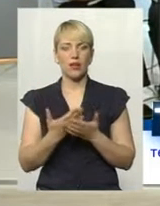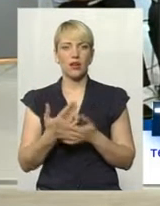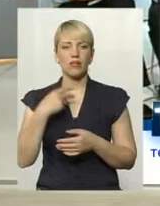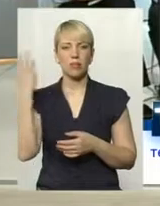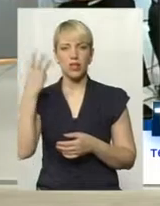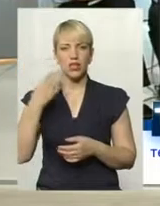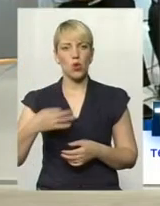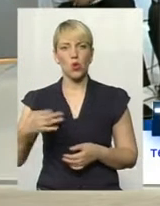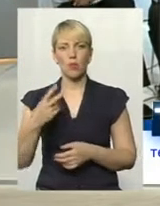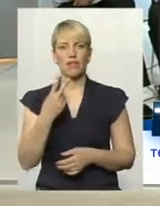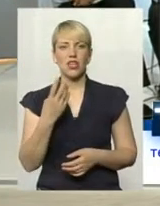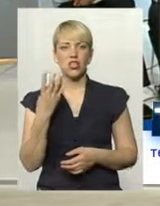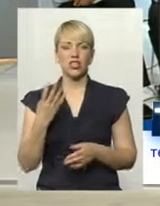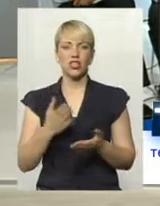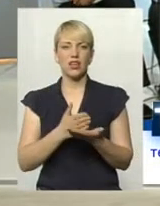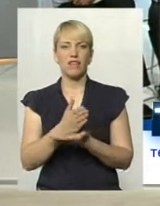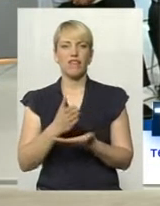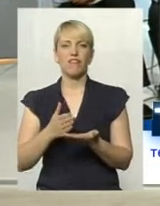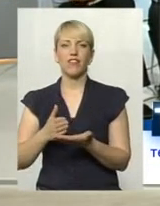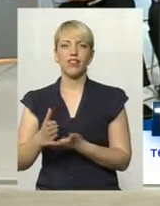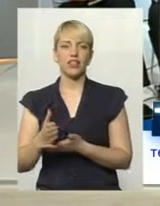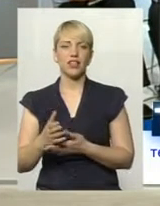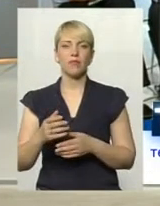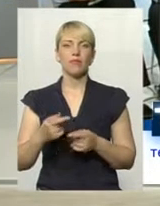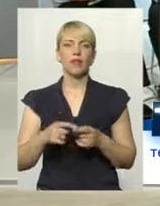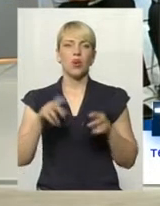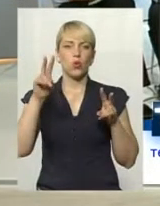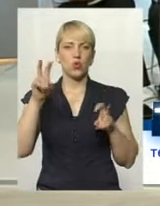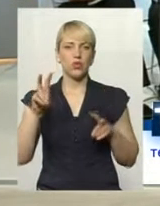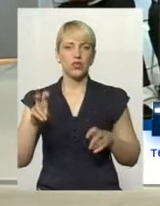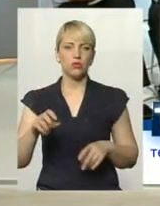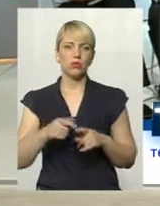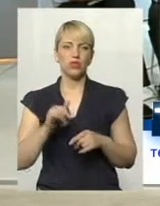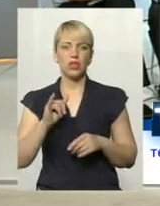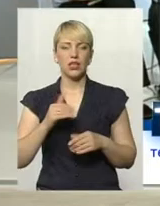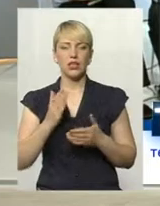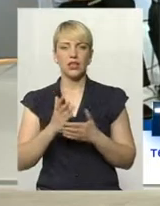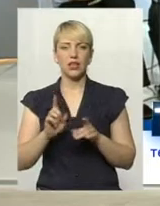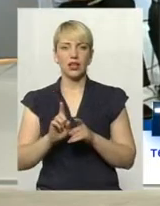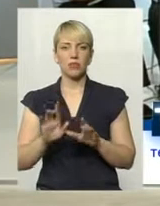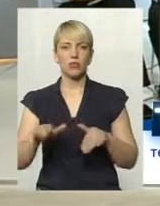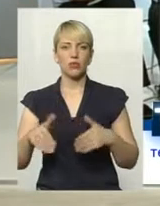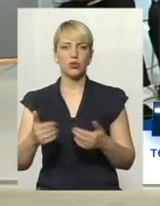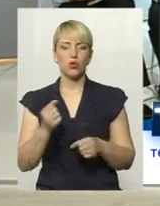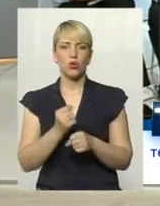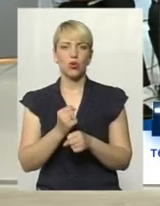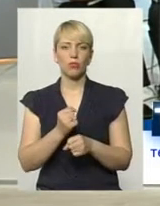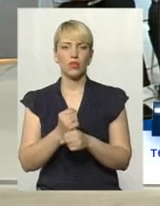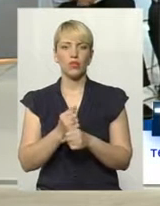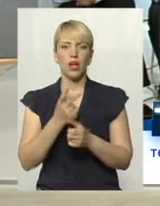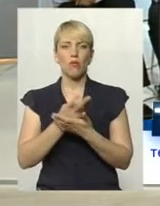олімпійських види культивуються, то є такі пропозиції проводити і показові виступи, і